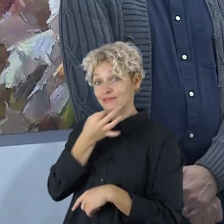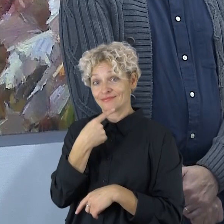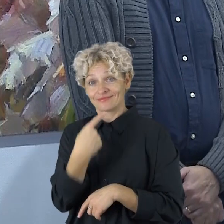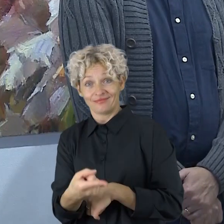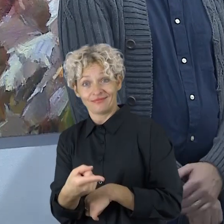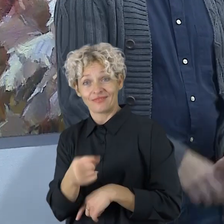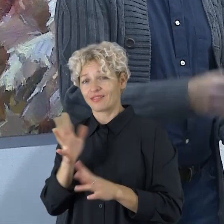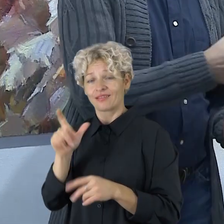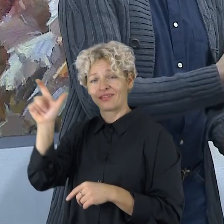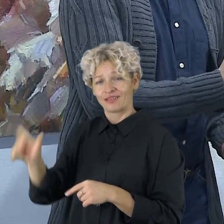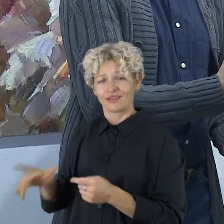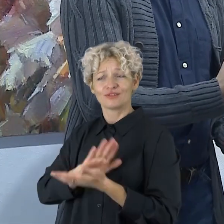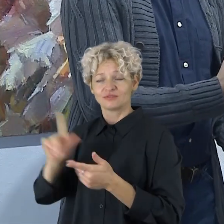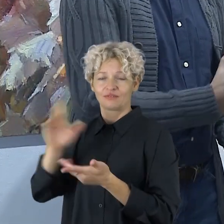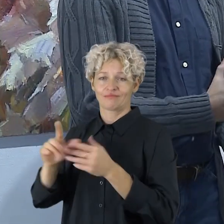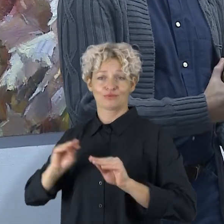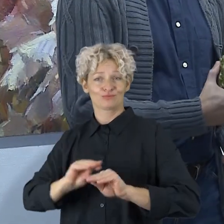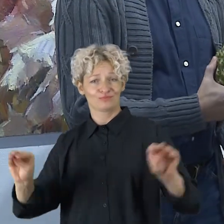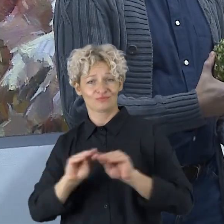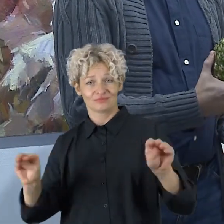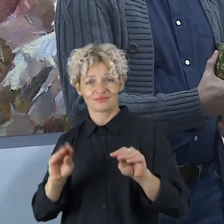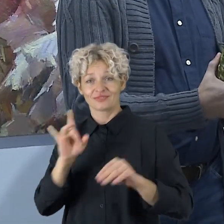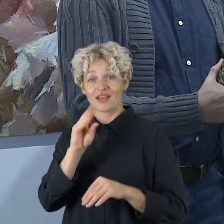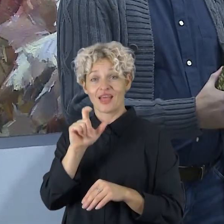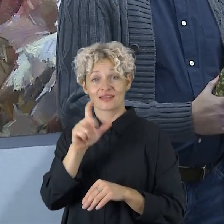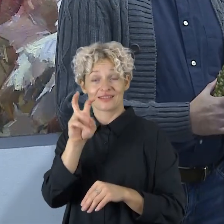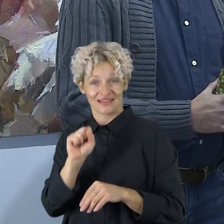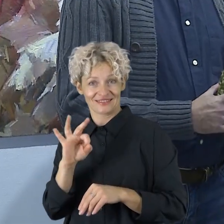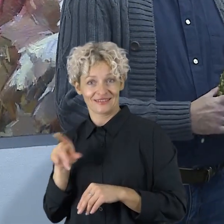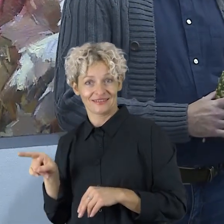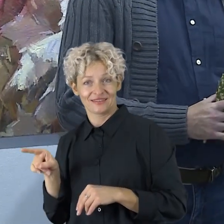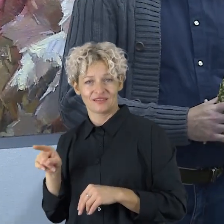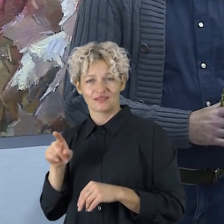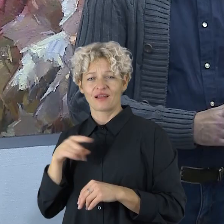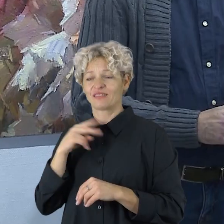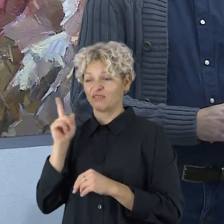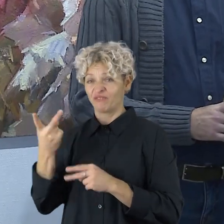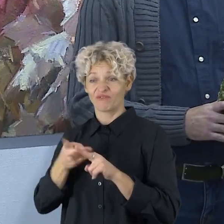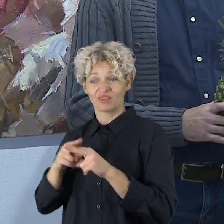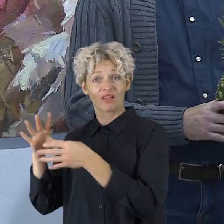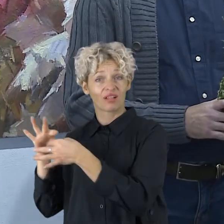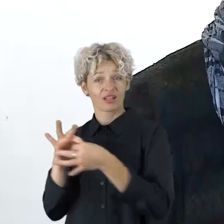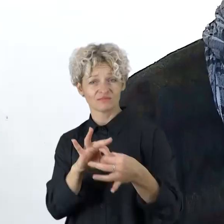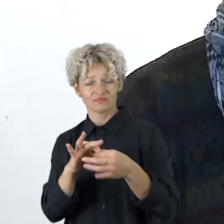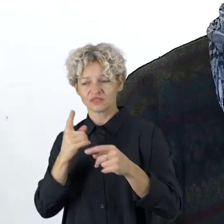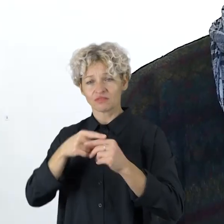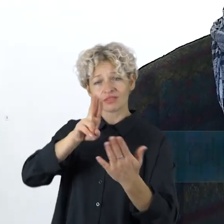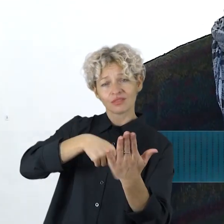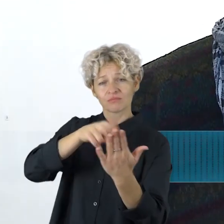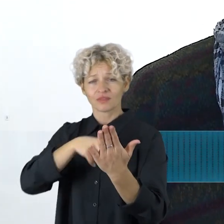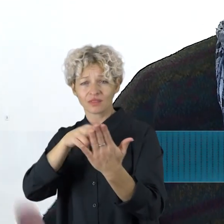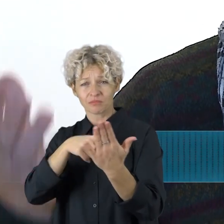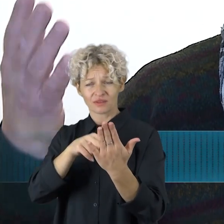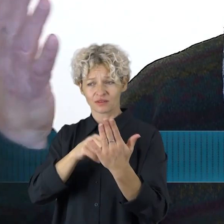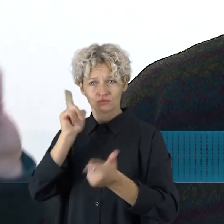sako, kad darytis Garalevičius pirmiausia yra gerčio mokiniais ir tai atsispindi jo darbuose. Potepis gyvas, toks